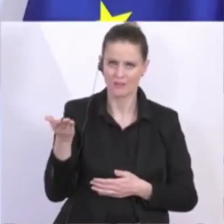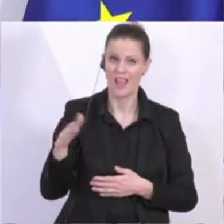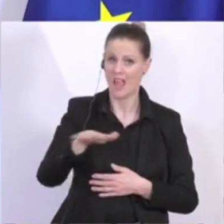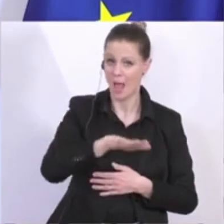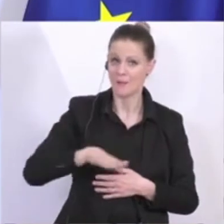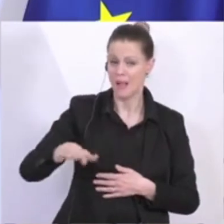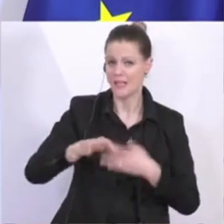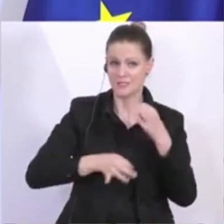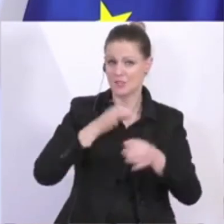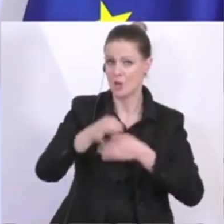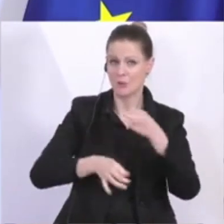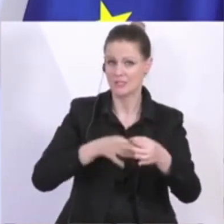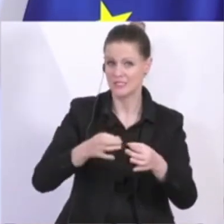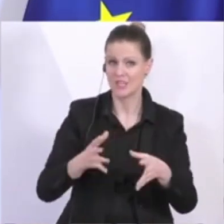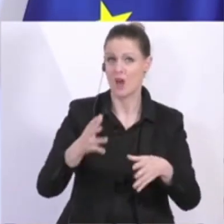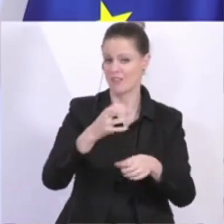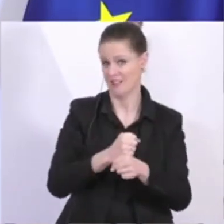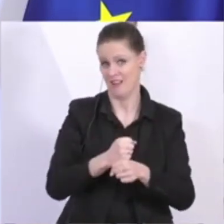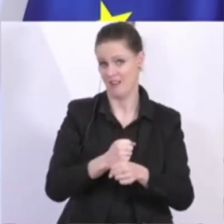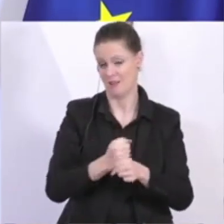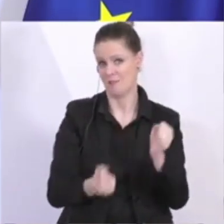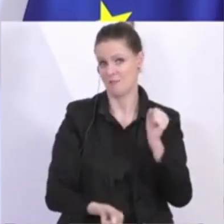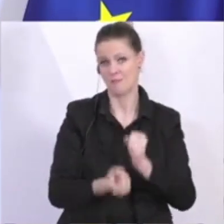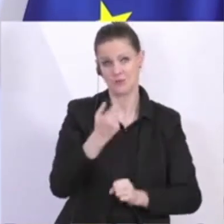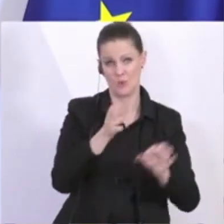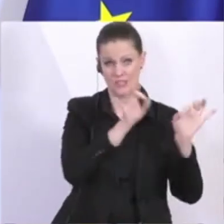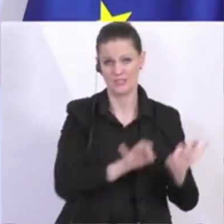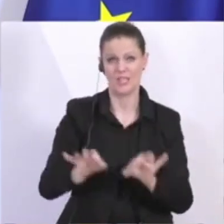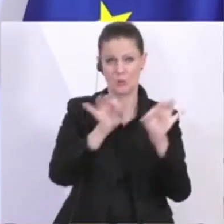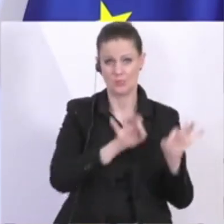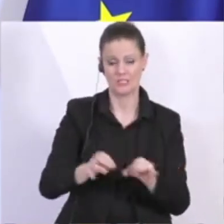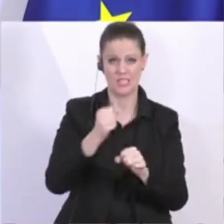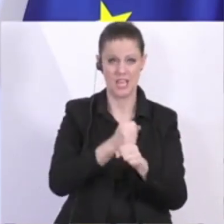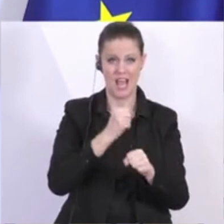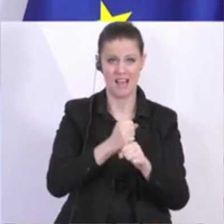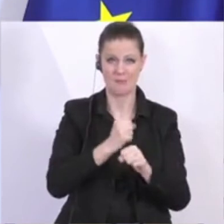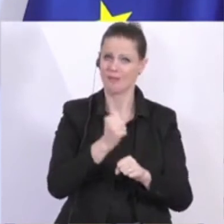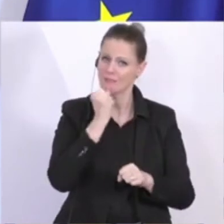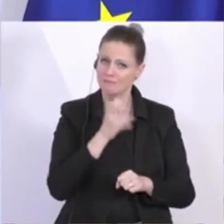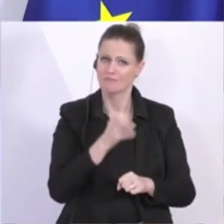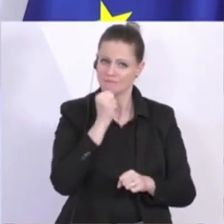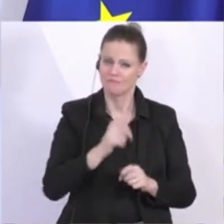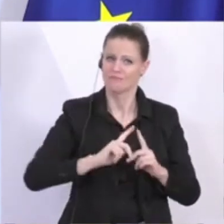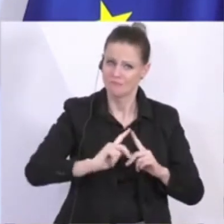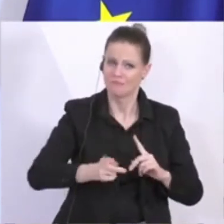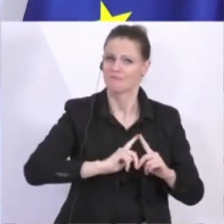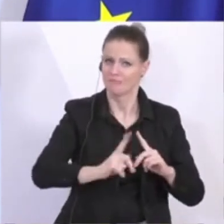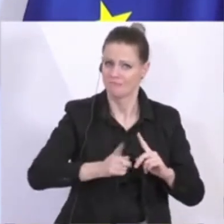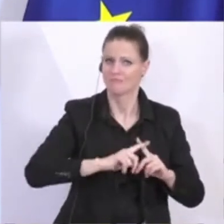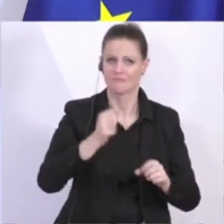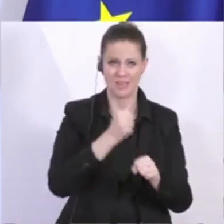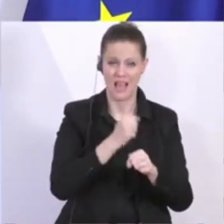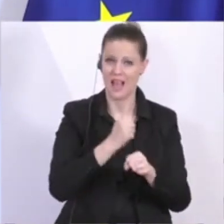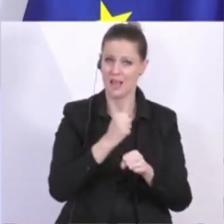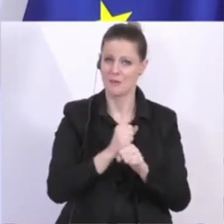in Österreich aufrechterhalten. Vor allem in der Industrie jene Menschen, die täglich zur Arbeit gehen und unter Einhaltung der